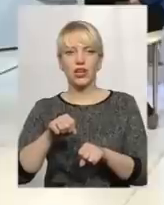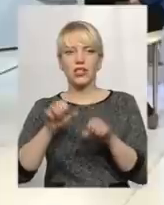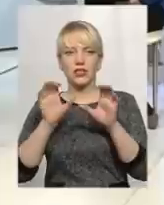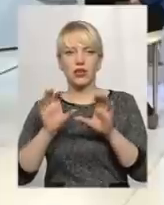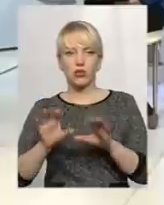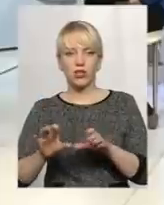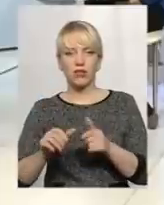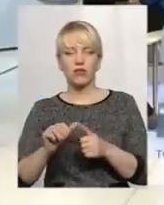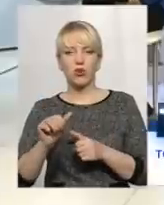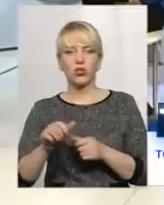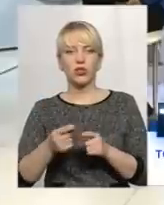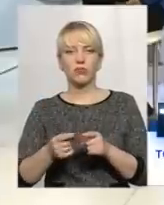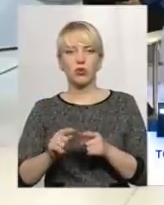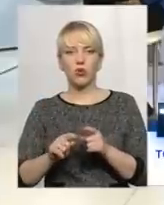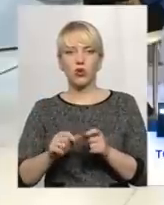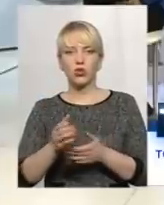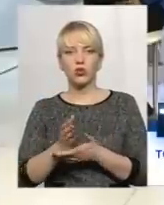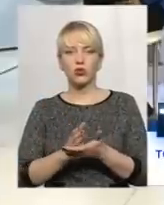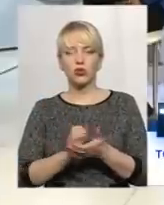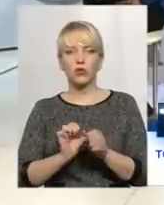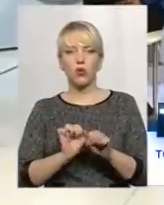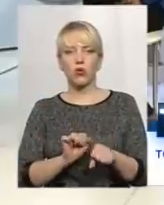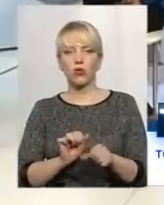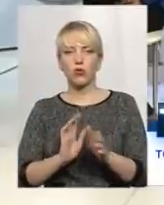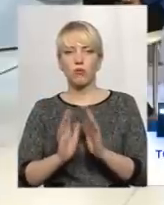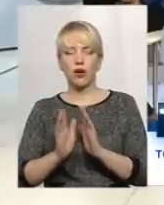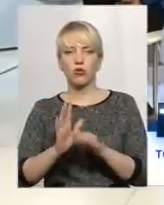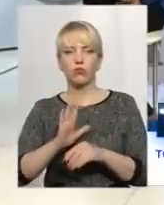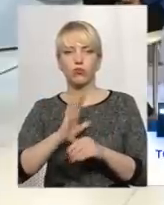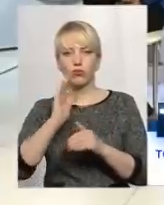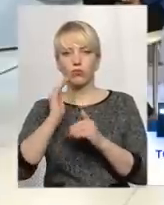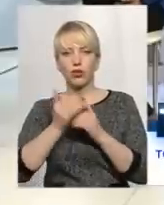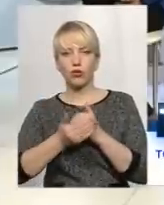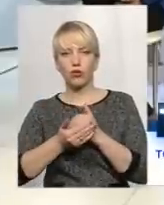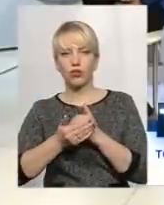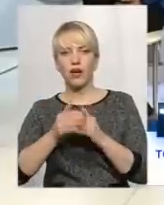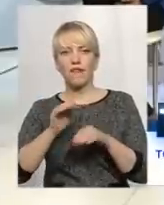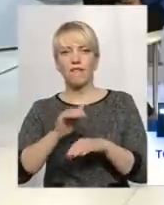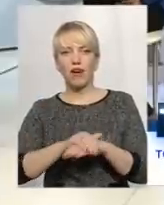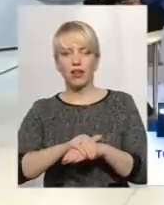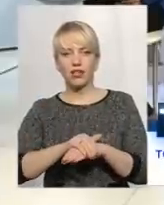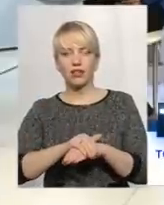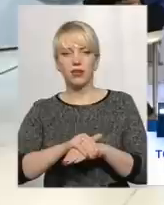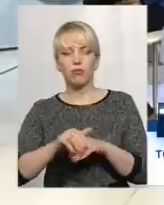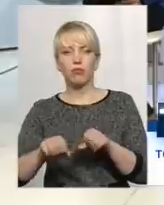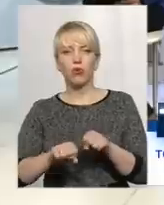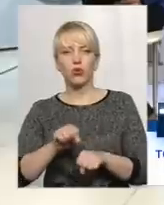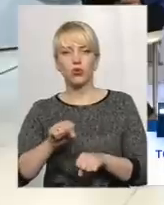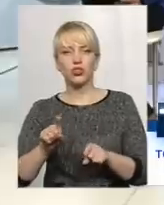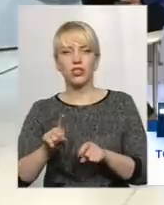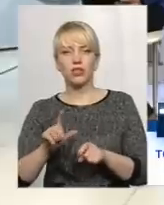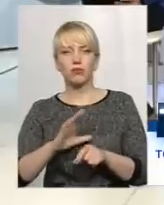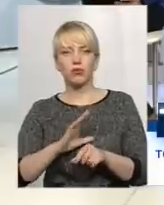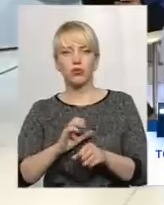законодавства. Крім того, службою охорони парку було приховано факти порушення, яке було